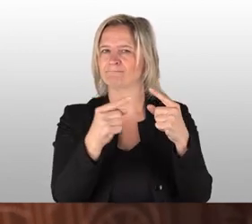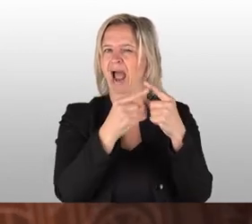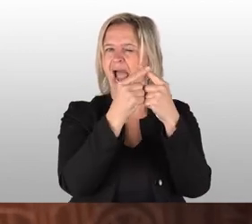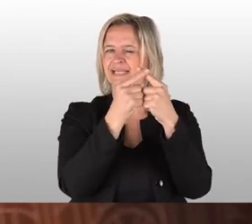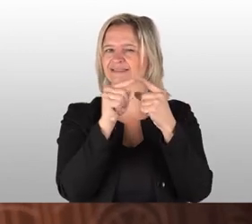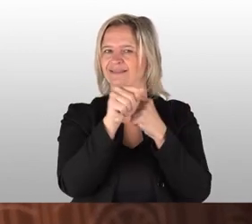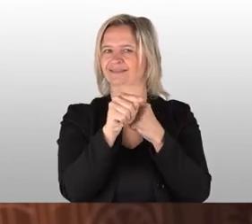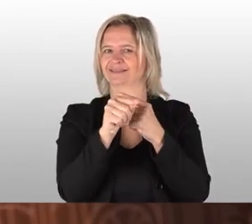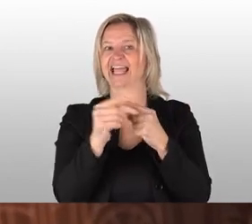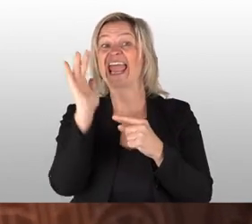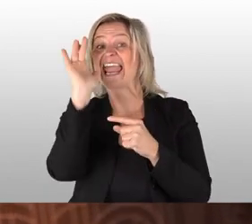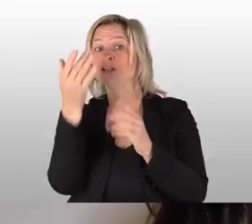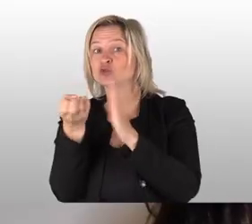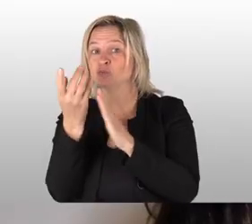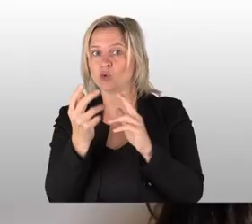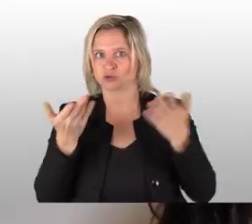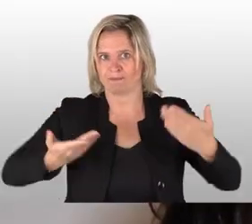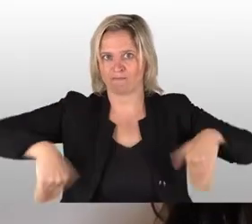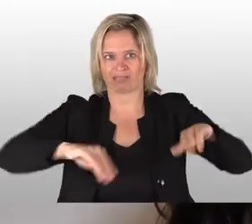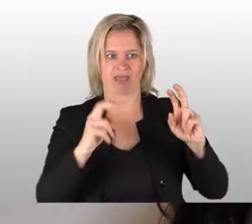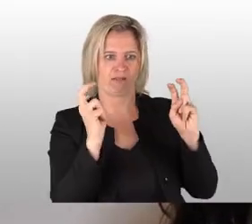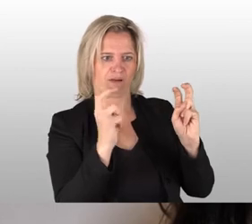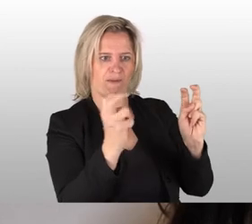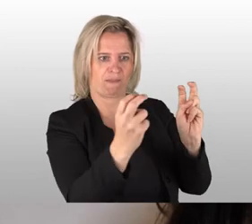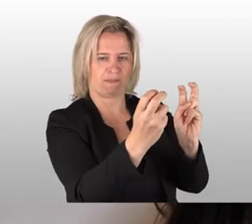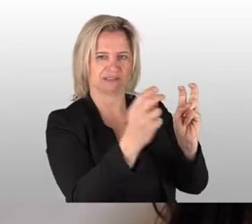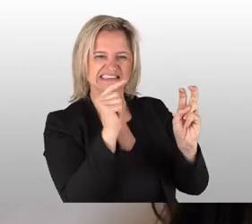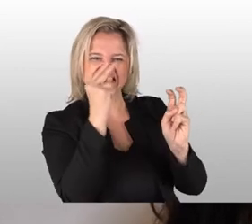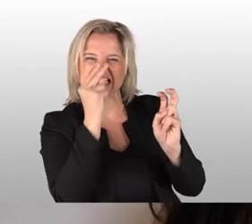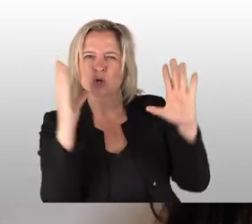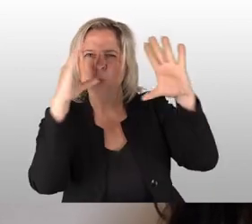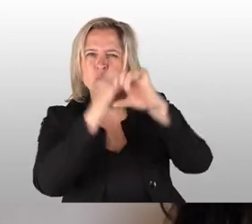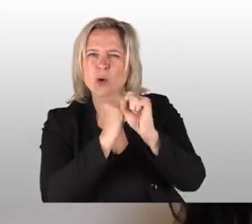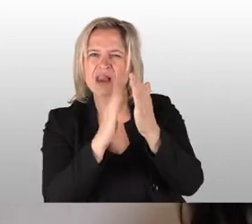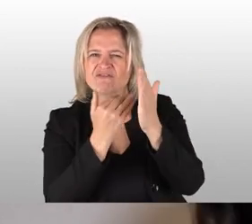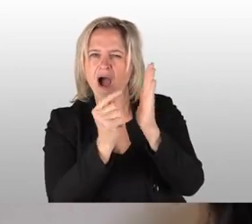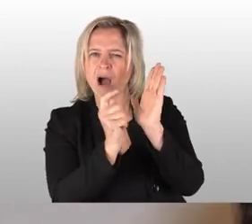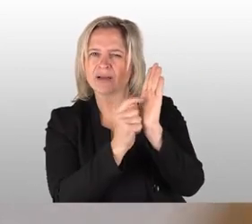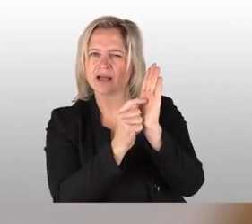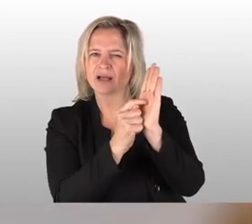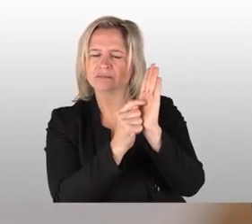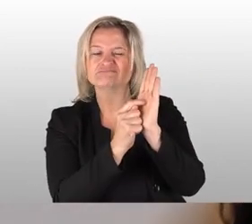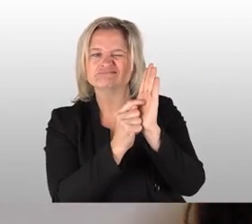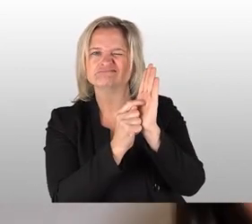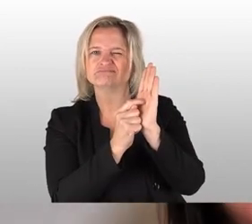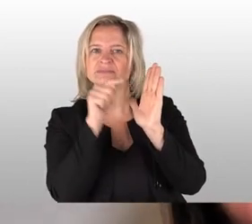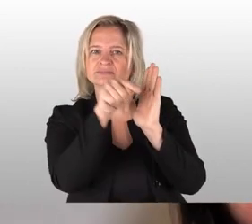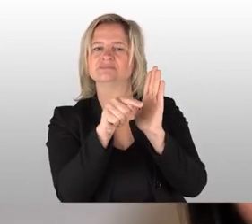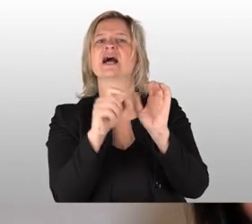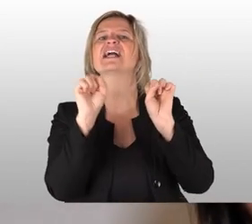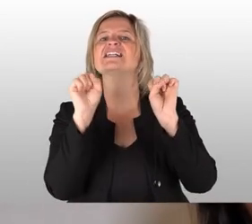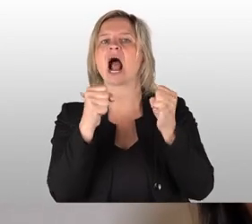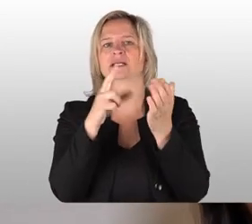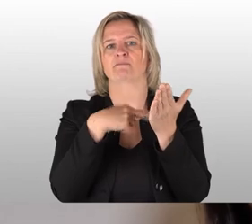Indischblümchen auf seinem Mantel. Und dann sehen Sie so eine dunkle Farbe. Diese dunkle Farbe ist eine